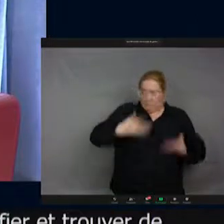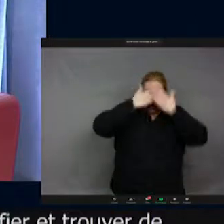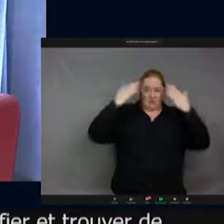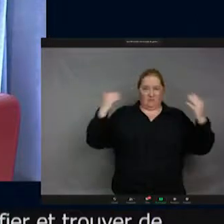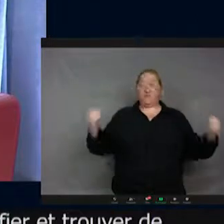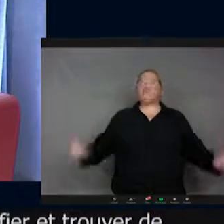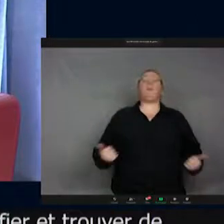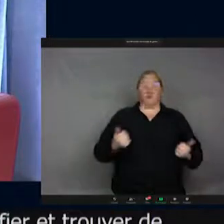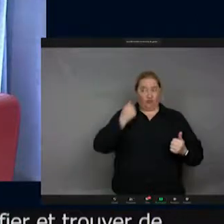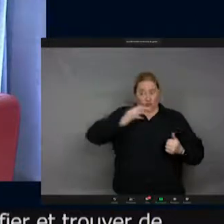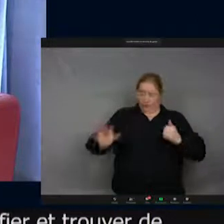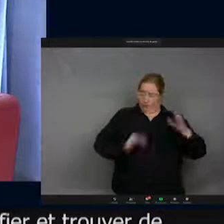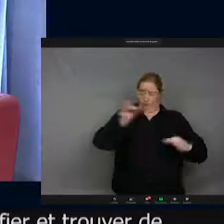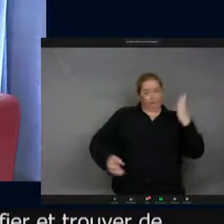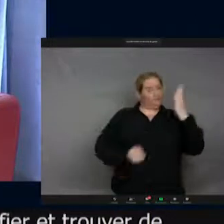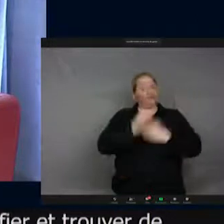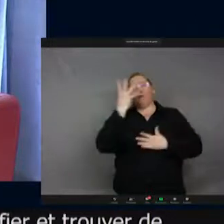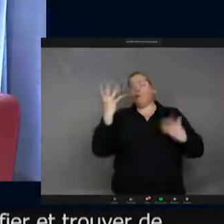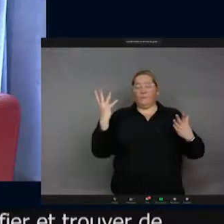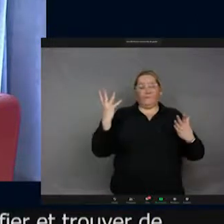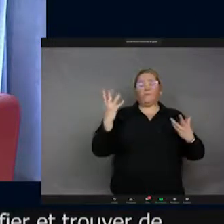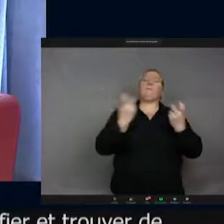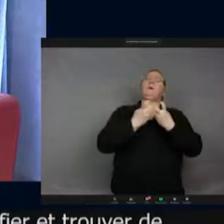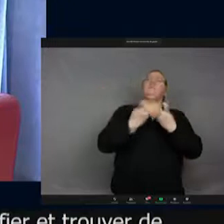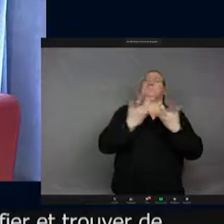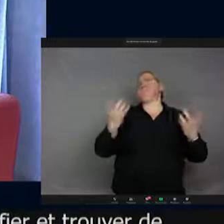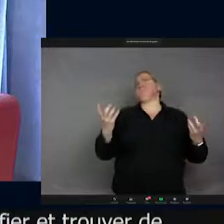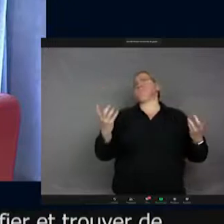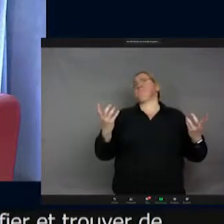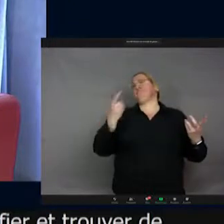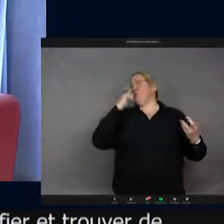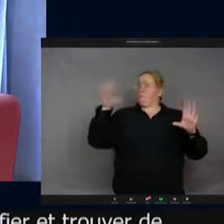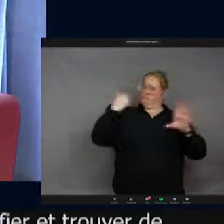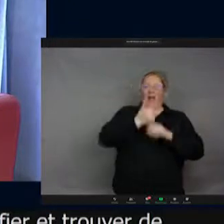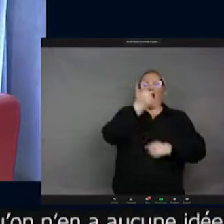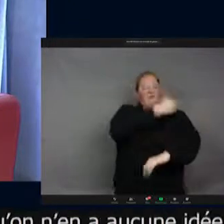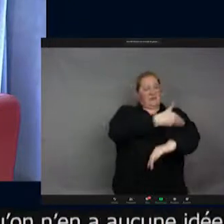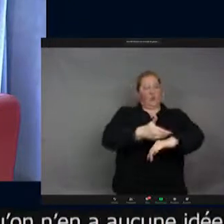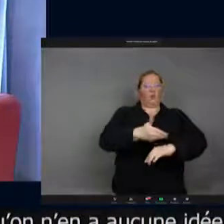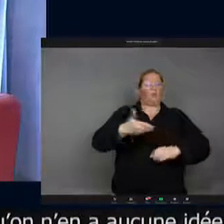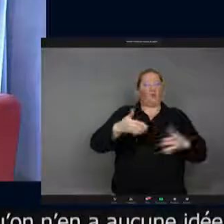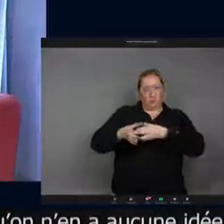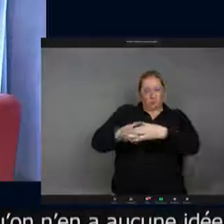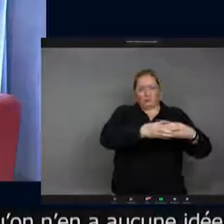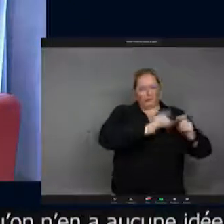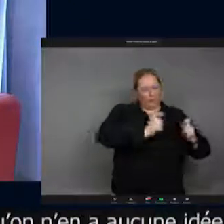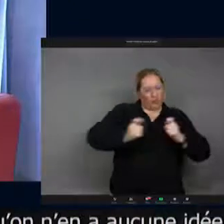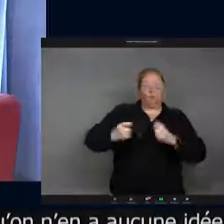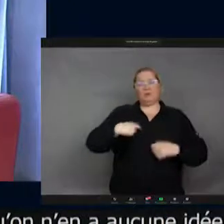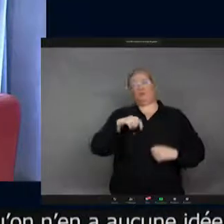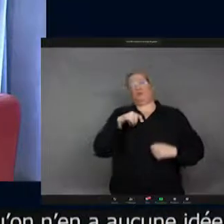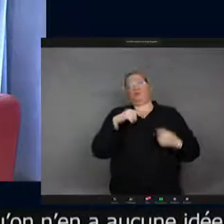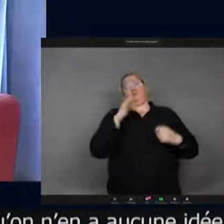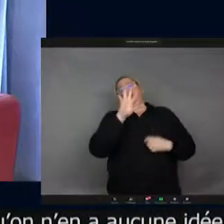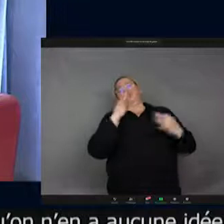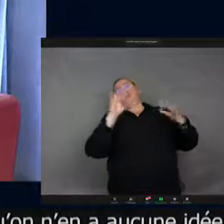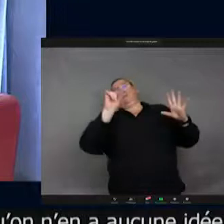absolument tous les jours. On a mis un nom sur environ 1 million d'espèces, mais on en soupçonne 5, 10, 20, 30, 50 millions. En fait, on